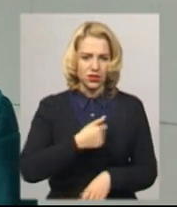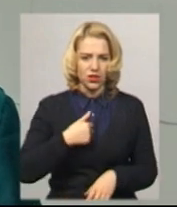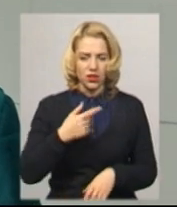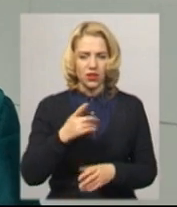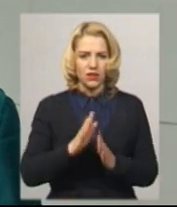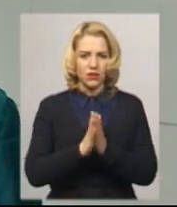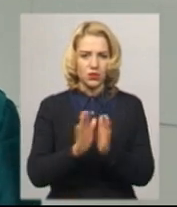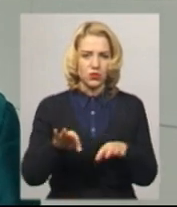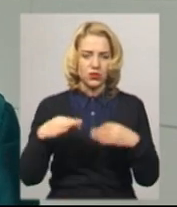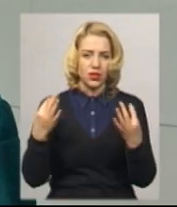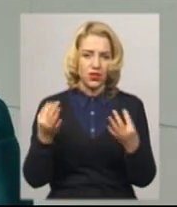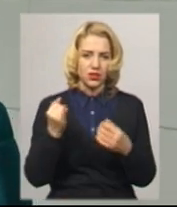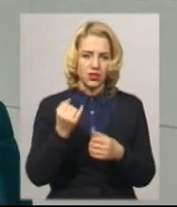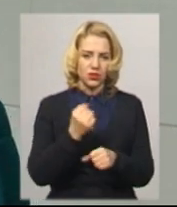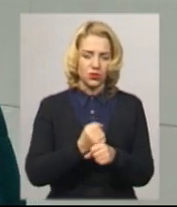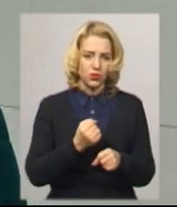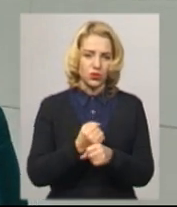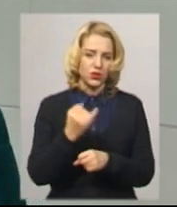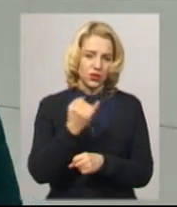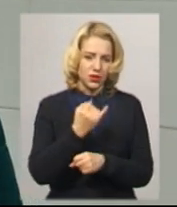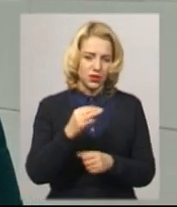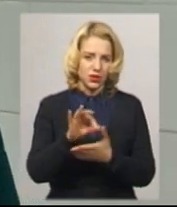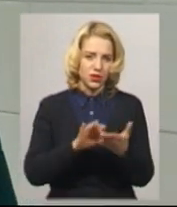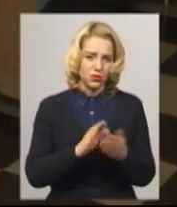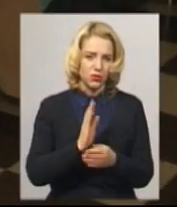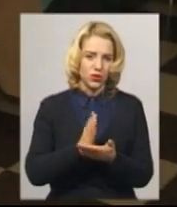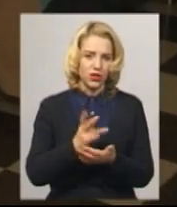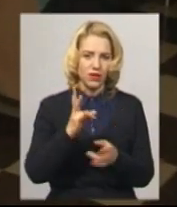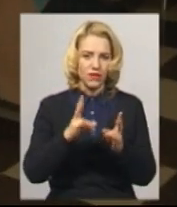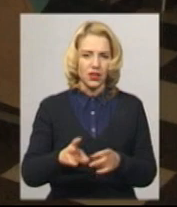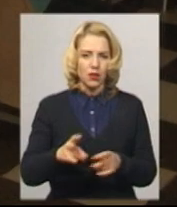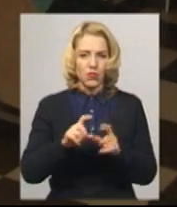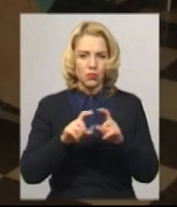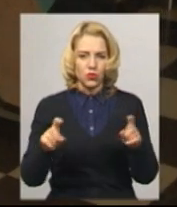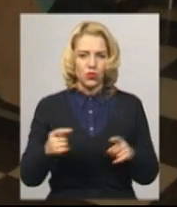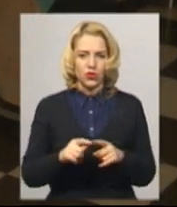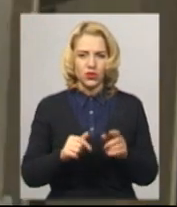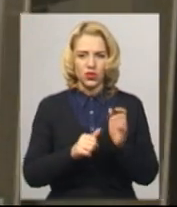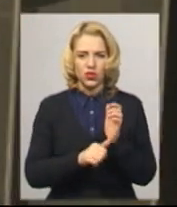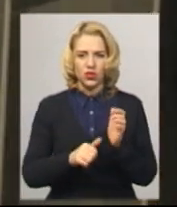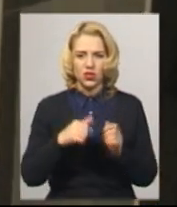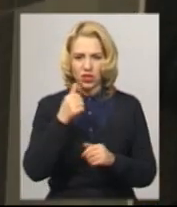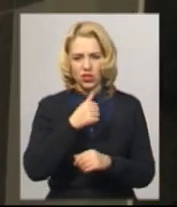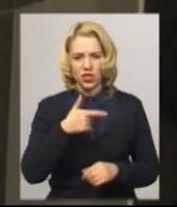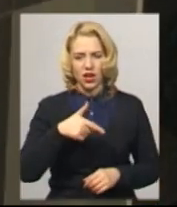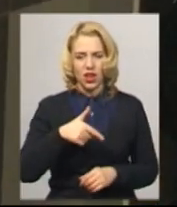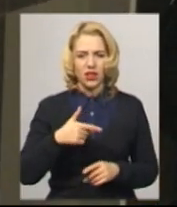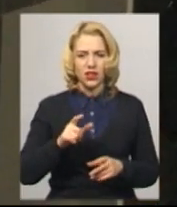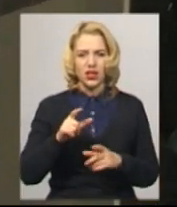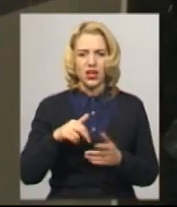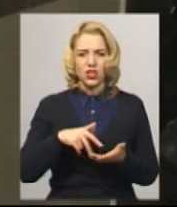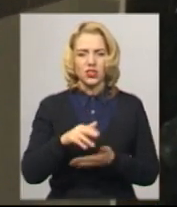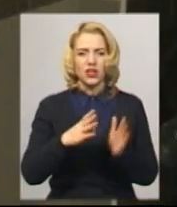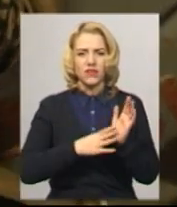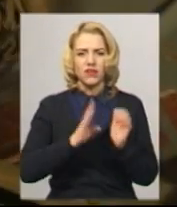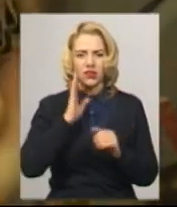відповідно відпросилася і поїхала відразу в травмпункт. 68-річня Галина Селіна розповідає, йшла о дев'ятій ранку до зубного